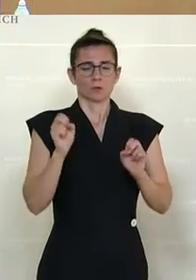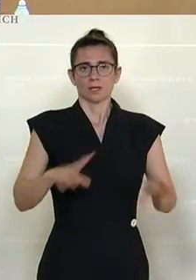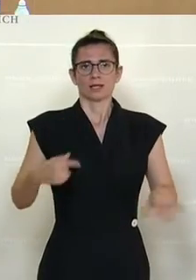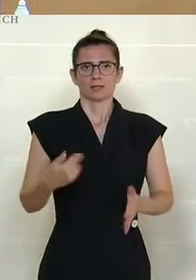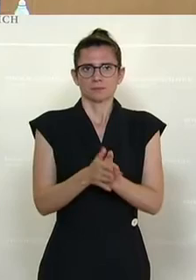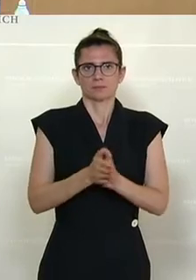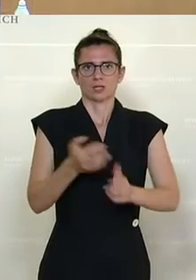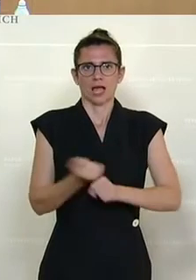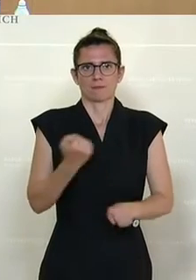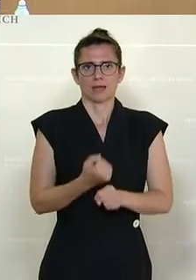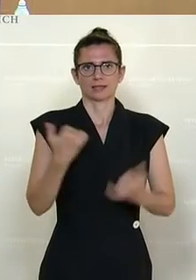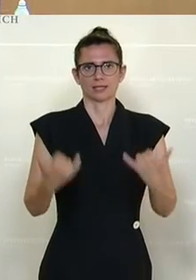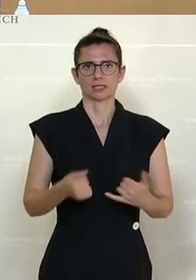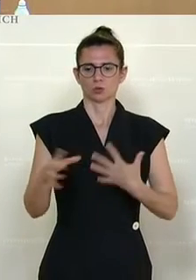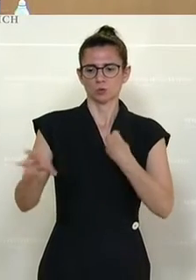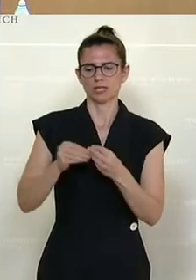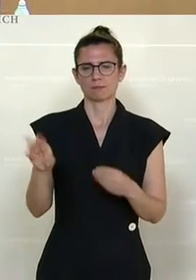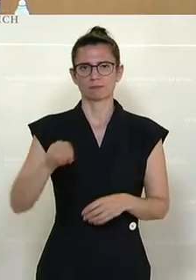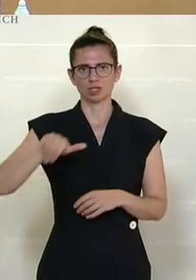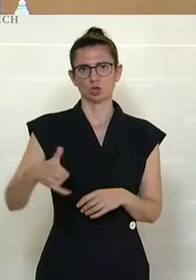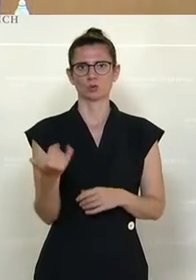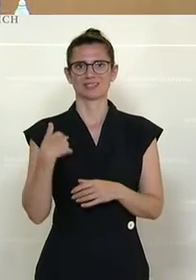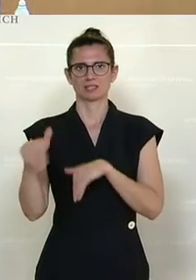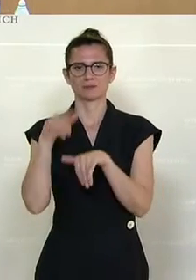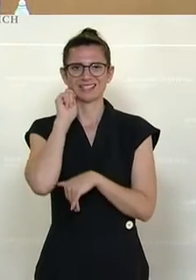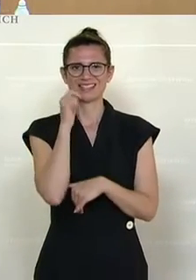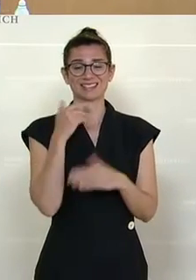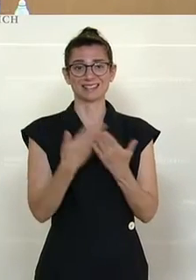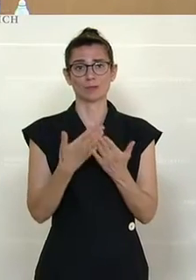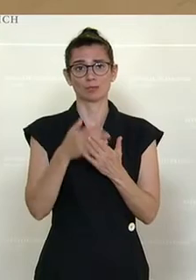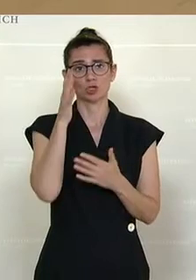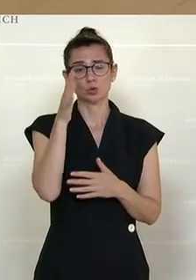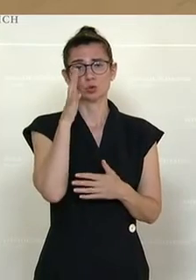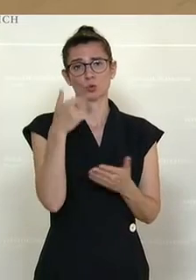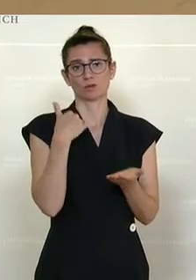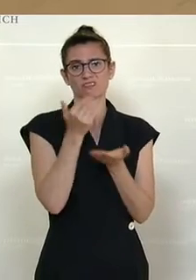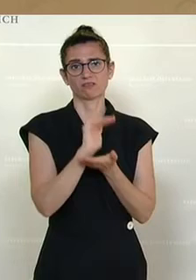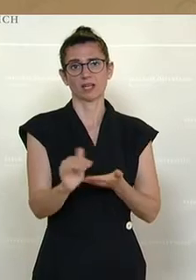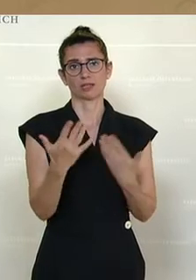Justizministerin und solche Dinge für die Zukunft verhindern zu versuchen. Das wäre Aufgabe gewesen,